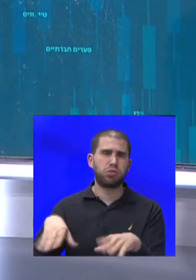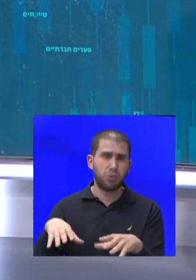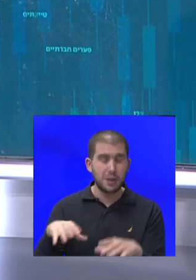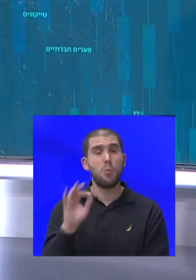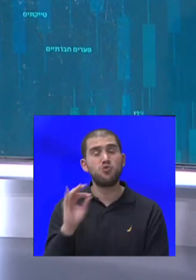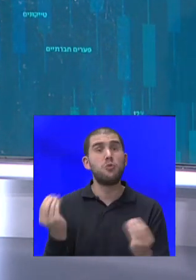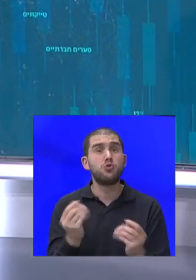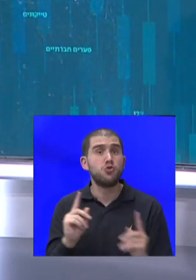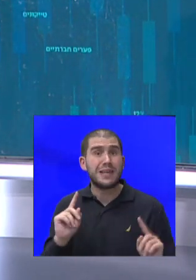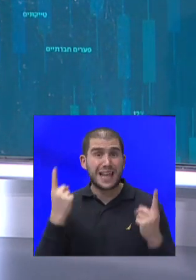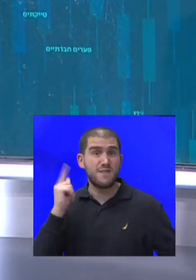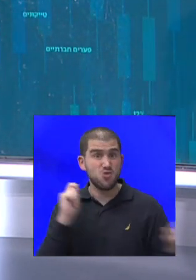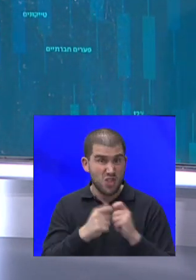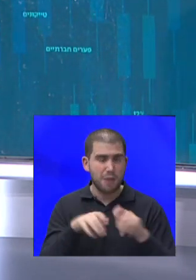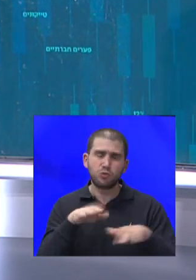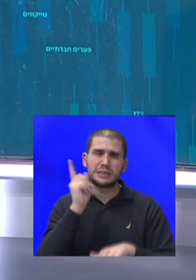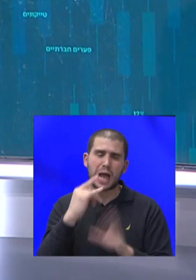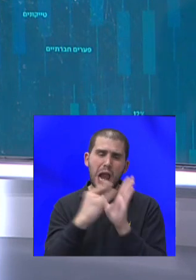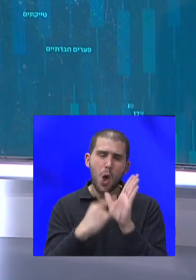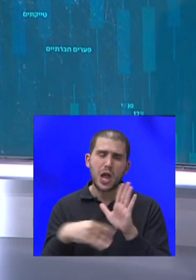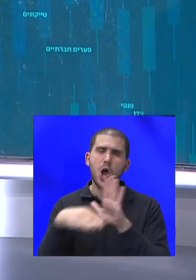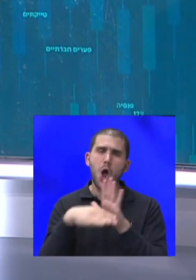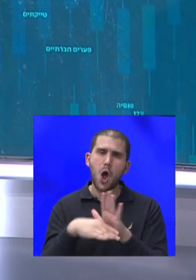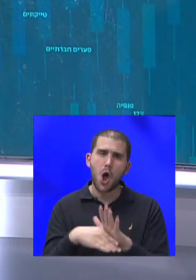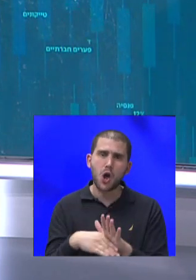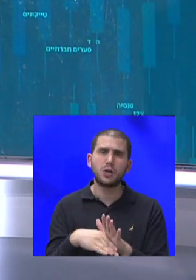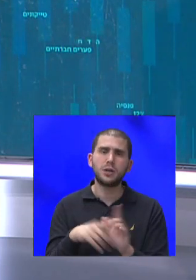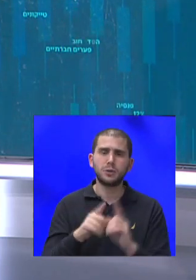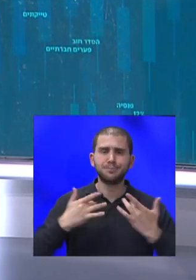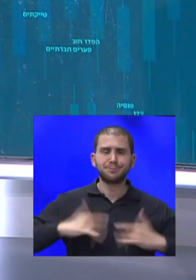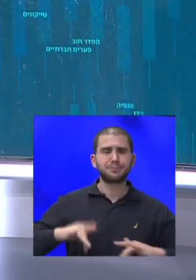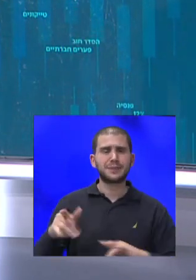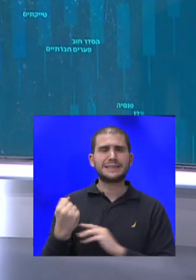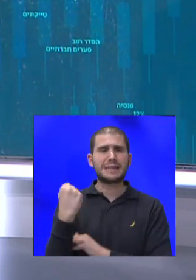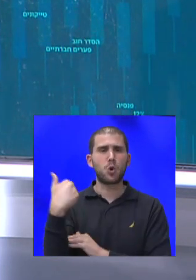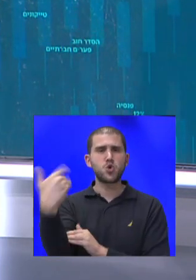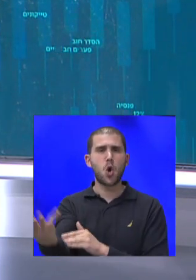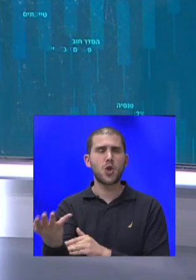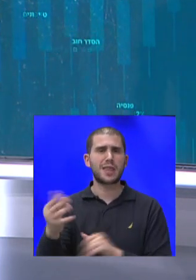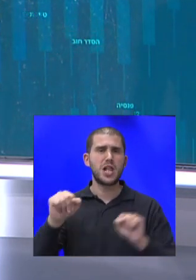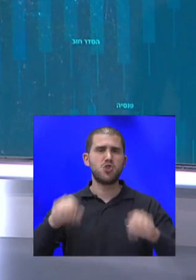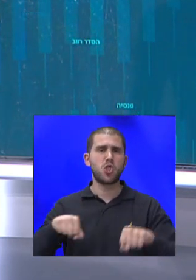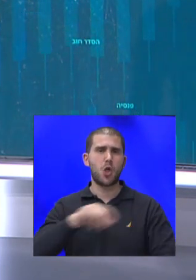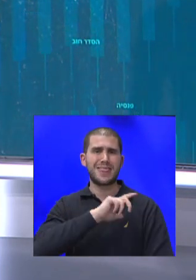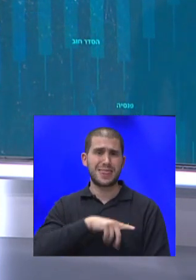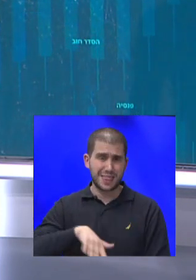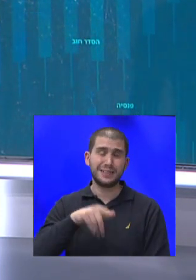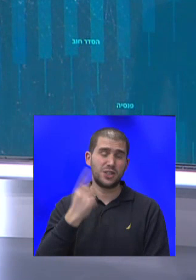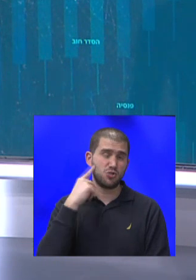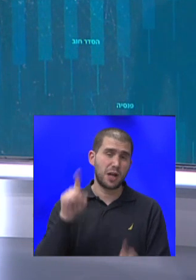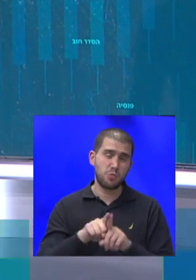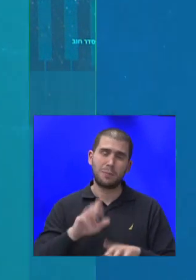הממשלה צריכה לחוקק חוק שיעביר ממנה סמכויות לשלטון האזורי הזה, וזה כבר נשמע כמו משימה בלתי אפשרית.